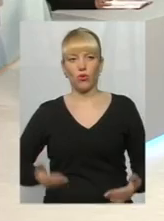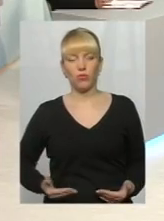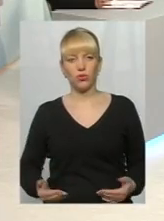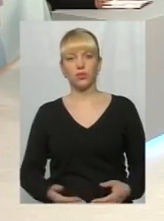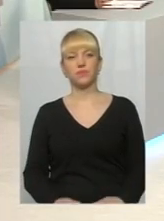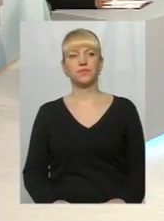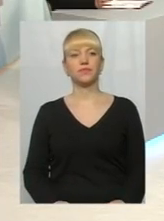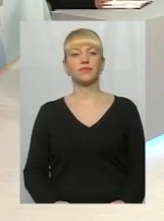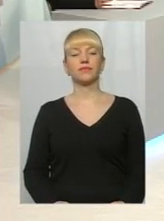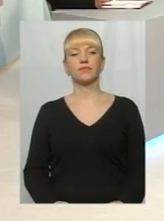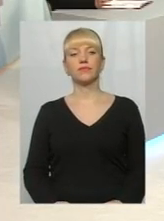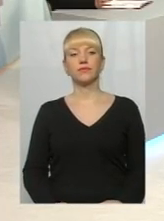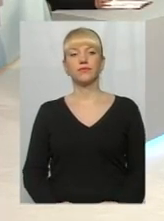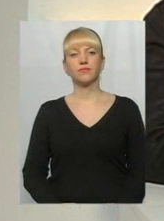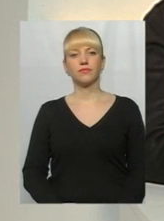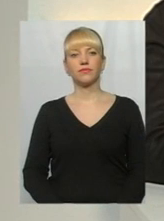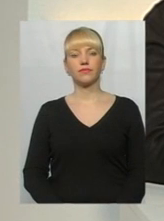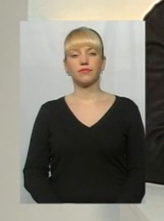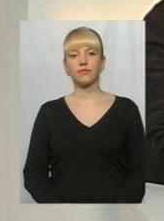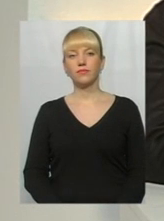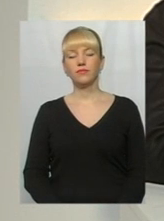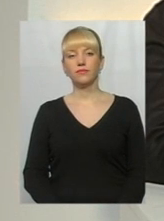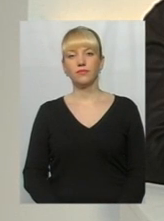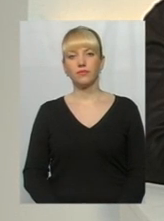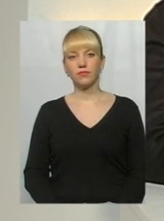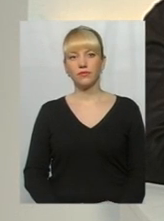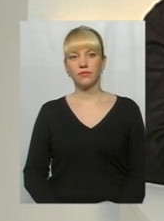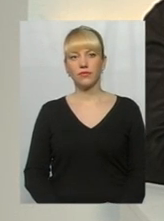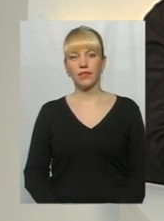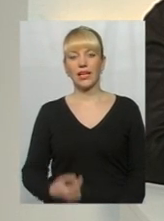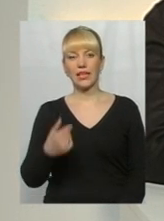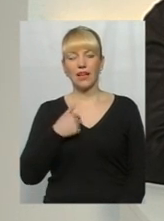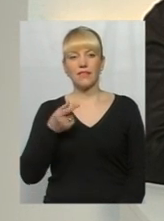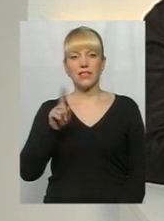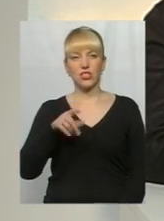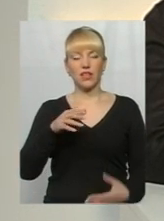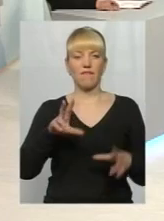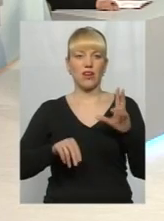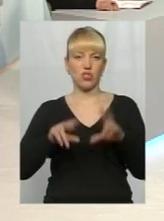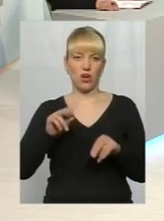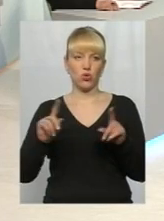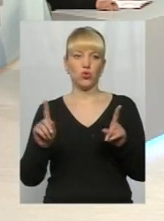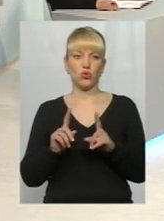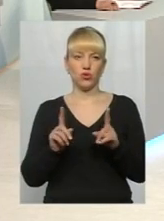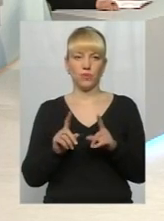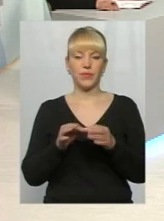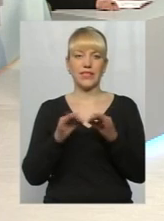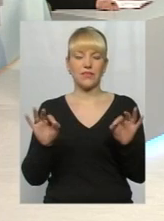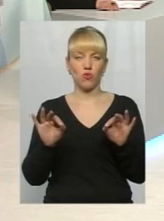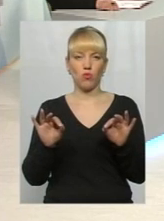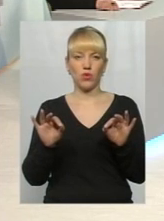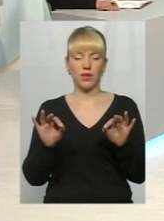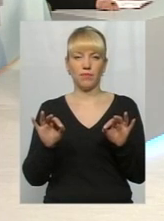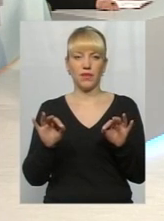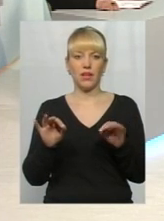Пане Володимире, ваша думка? Я все ж таки вважаю, що свобода, воля,